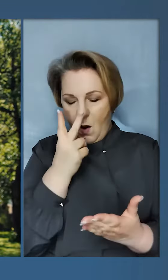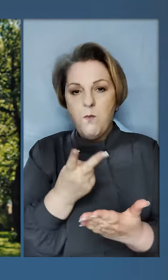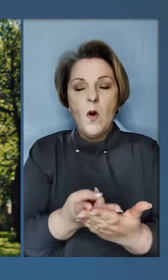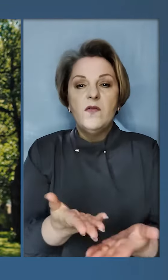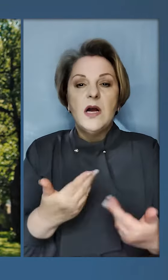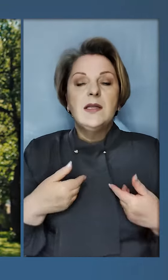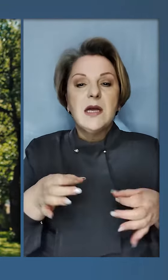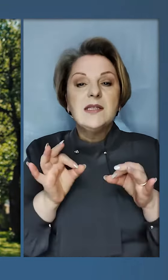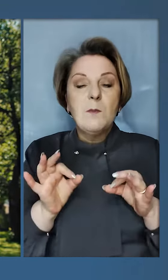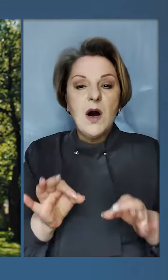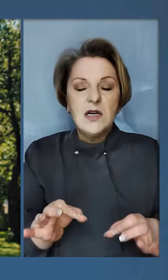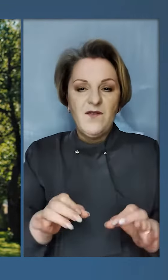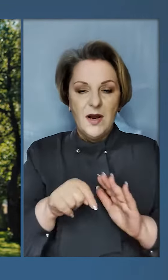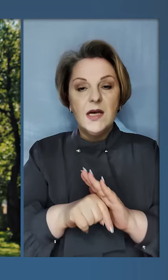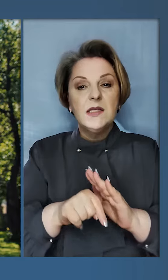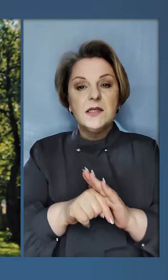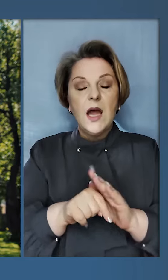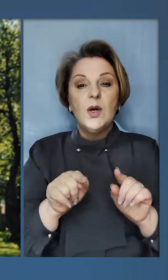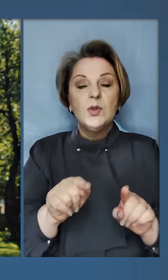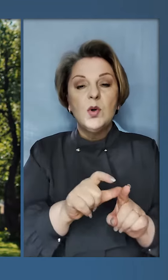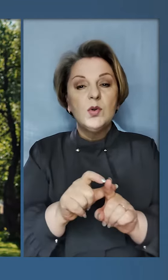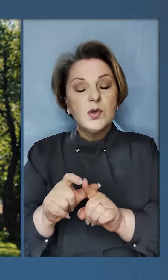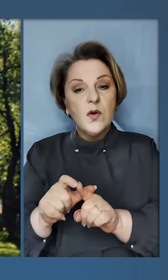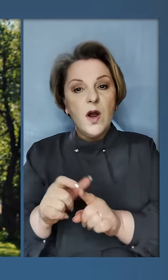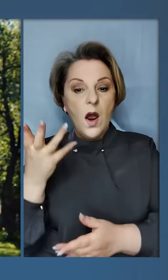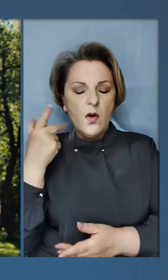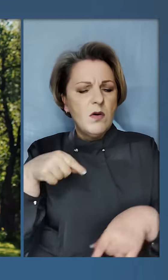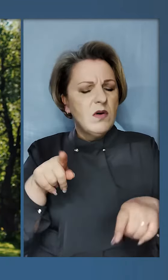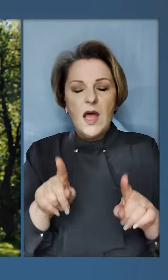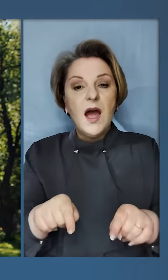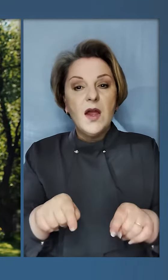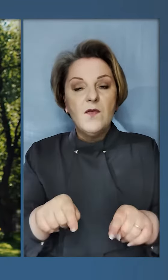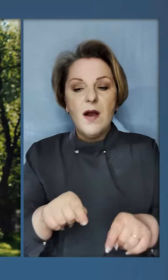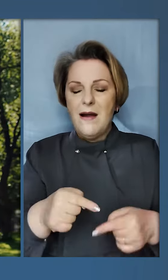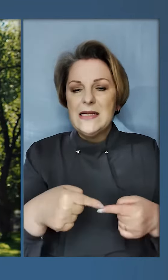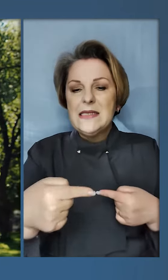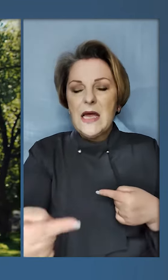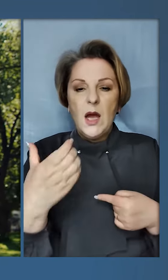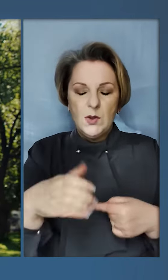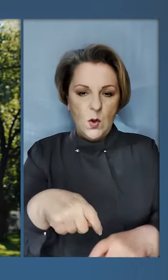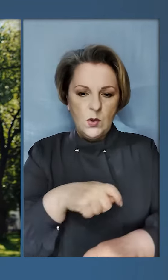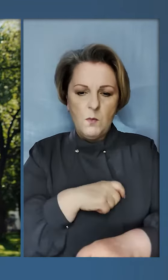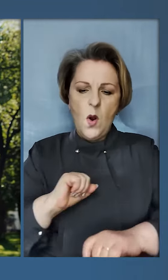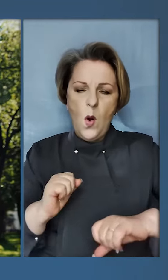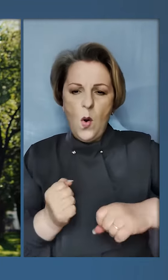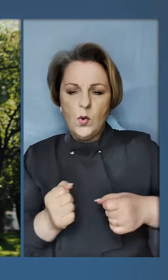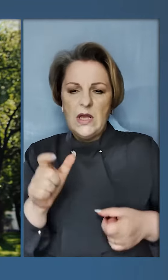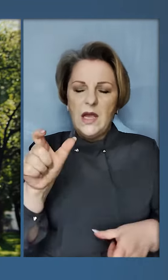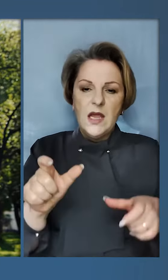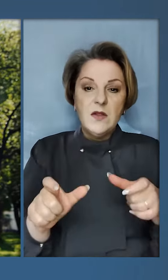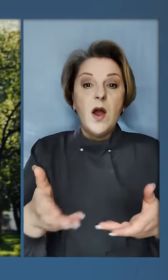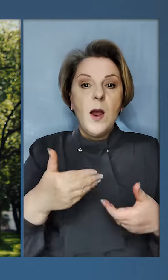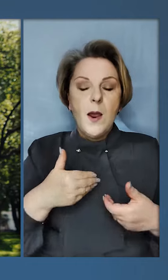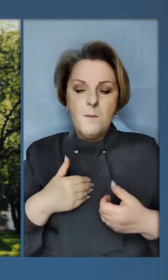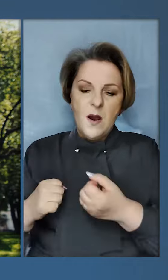показала нам справжнє значення цього слова. Коли навіть за сотні кілометрів, один від одного,